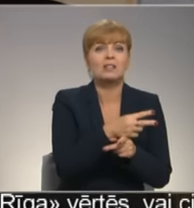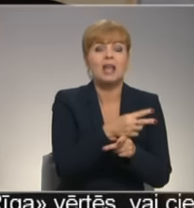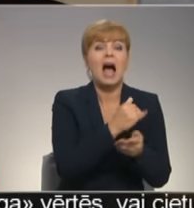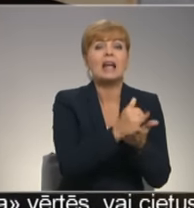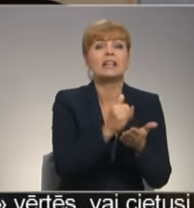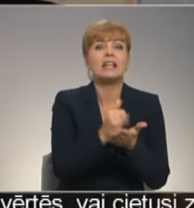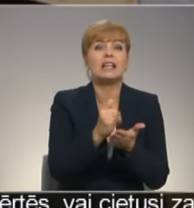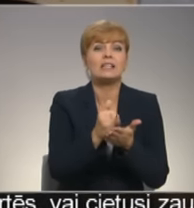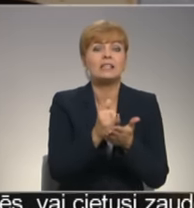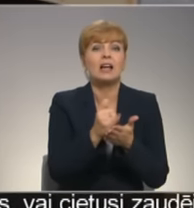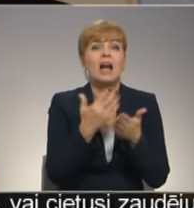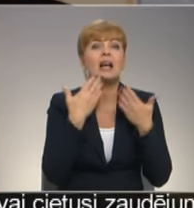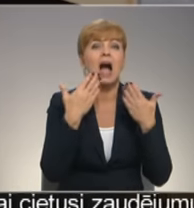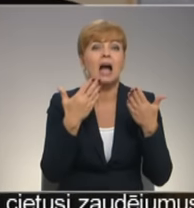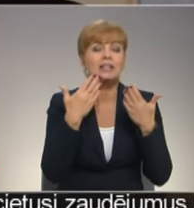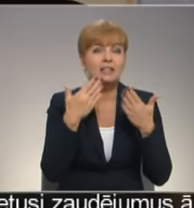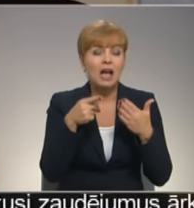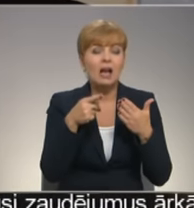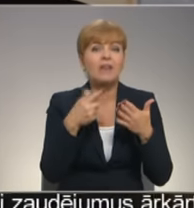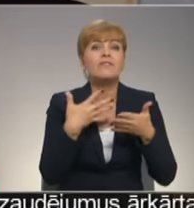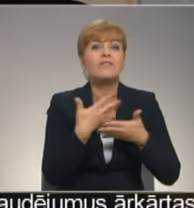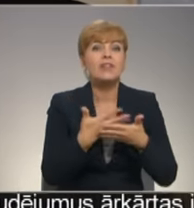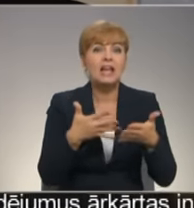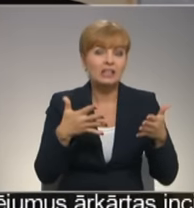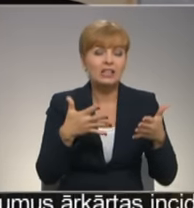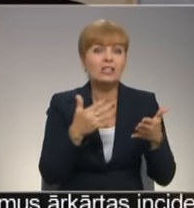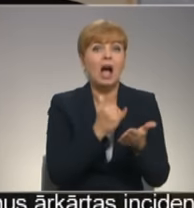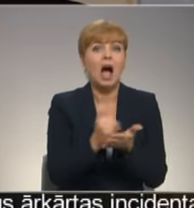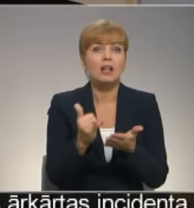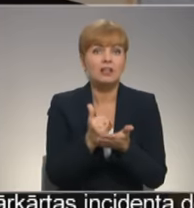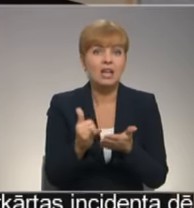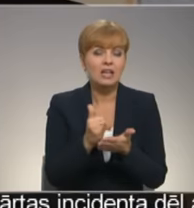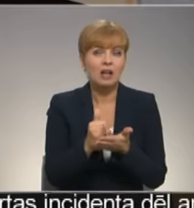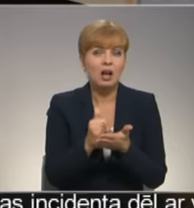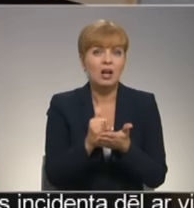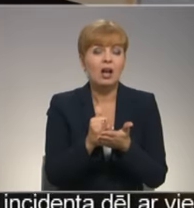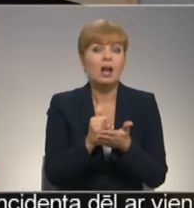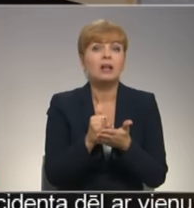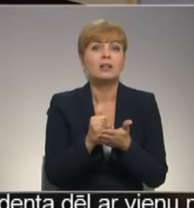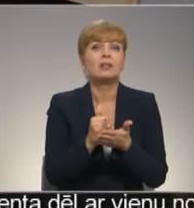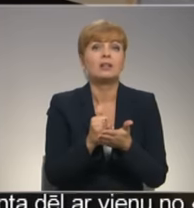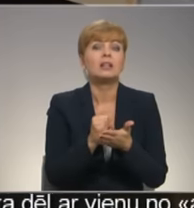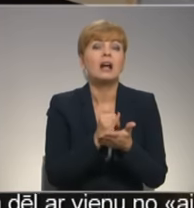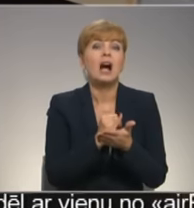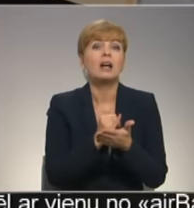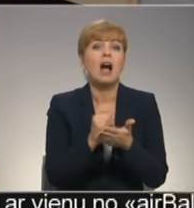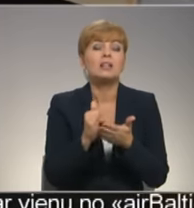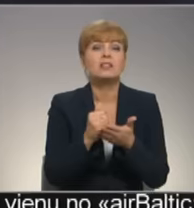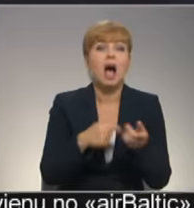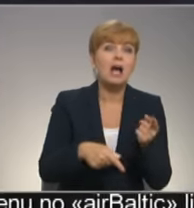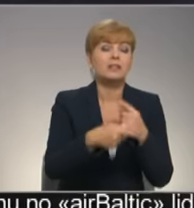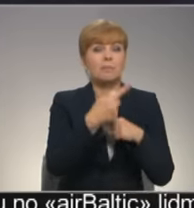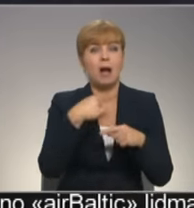atīrītais gaisa. Tas filtrs atīra un tas atīrītais gaisa iziet apakaļ